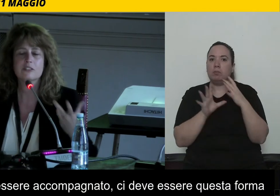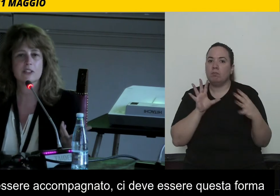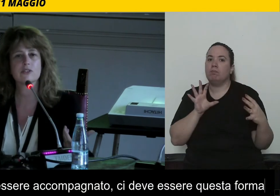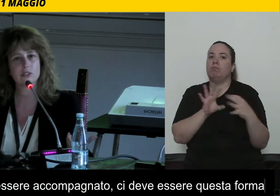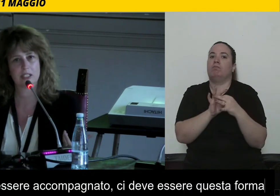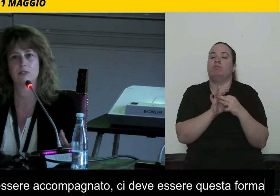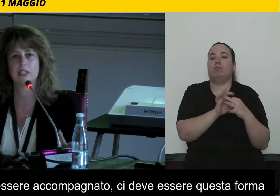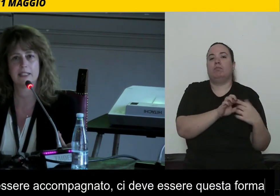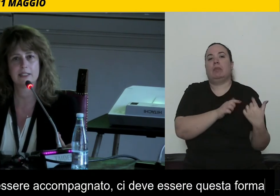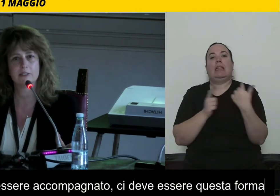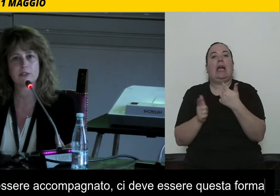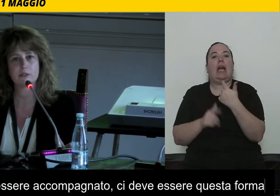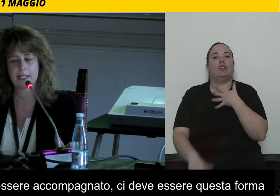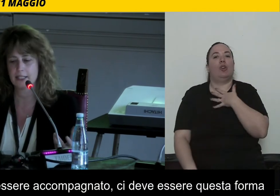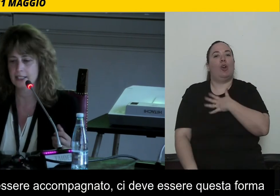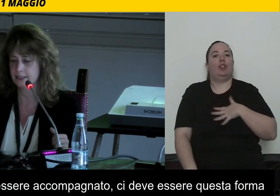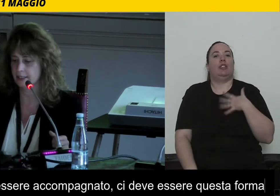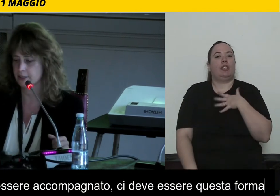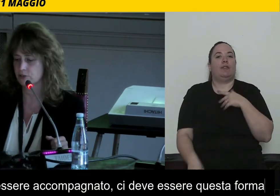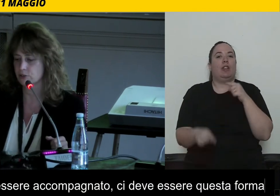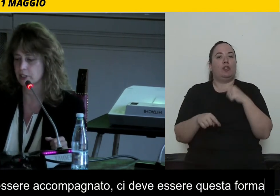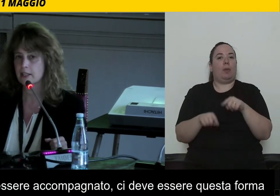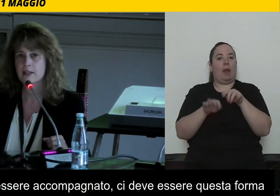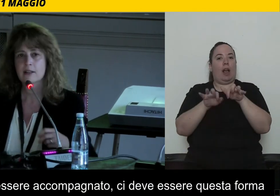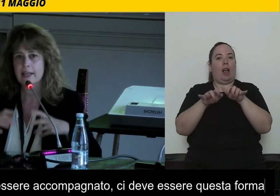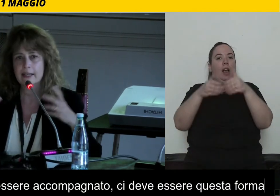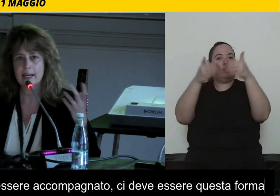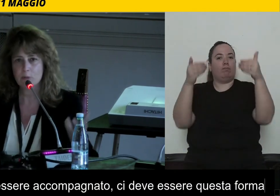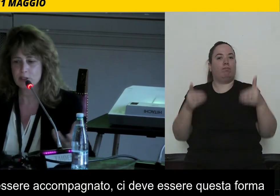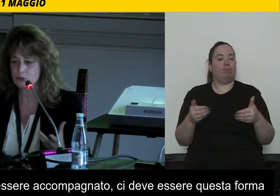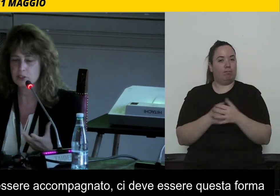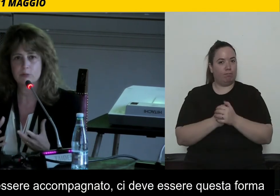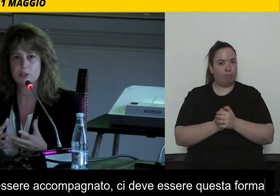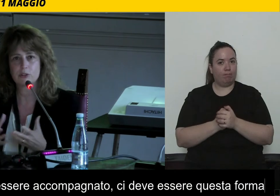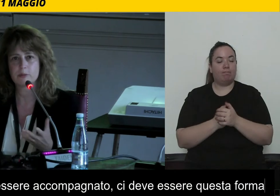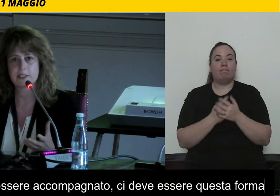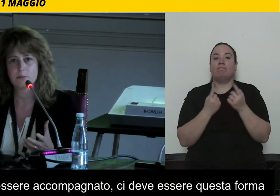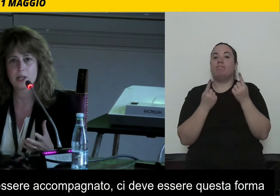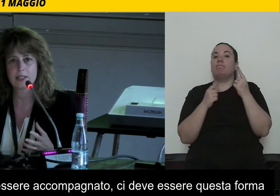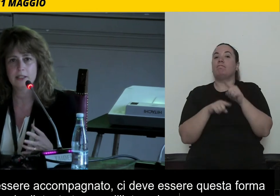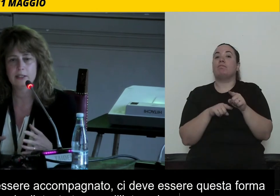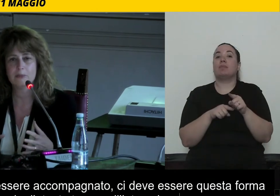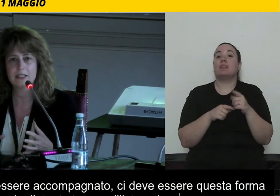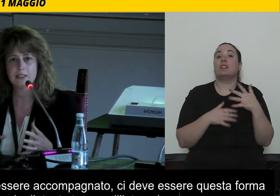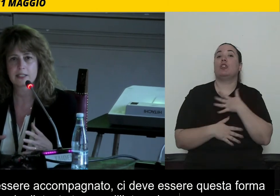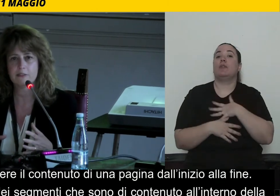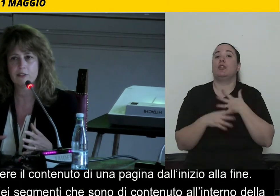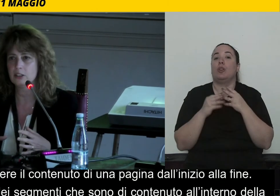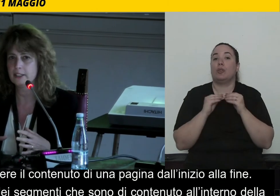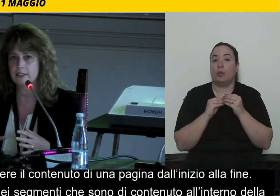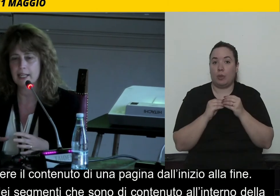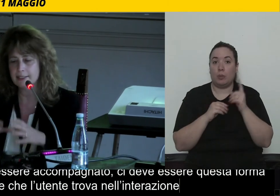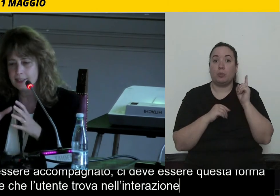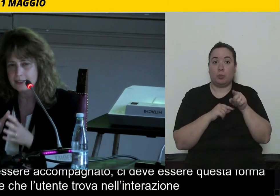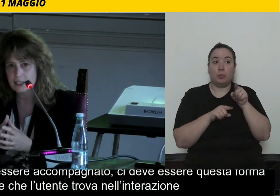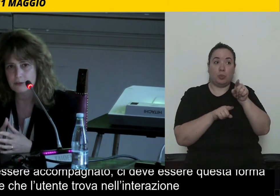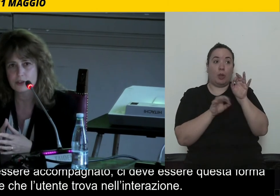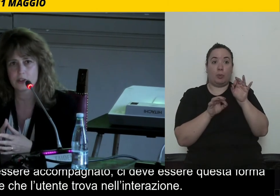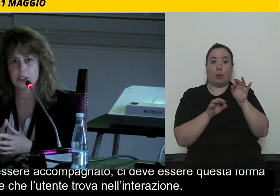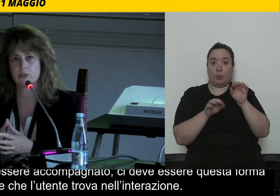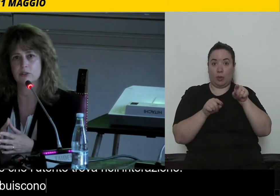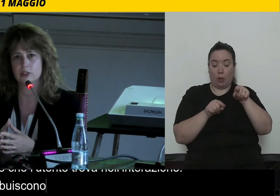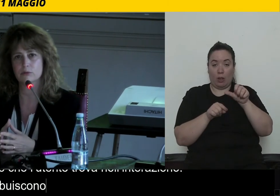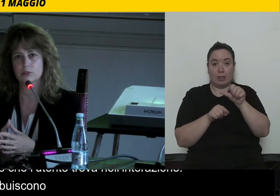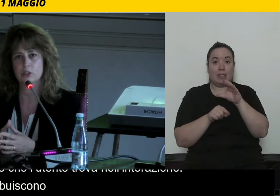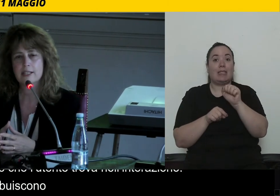soddisfazione che l'utente deve trovare nell'interazione. E a questo contribuiscono per esempio anche i comandi di scaffolding, al di là della